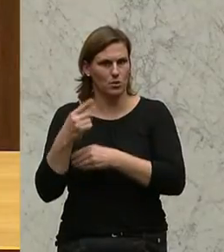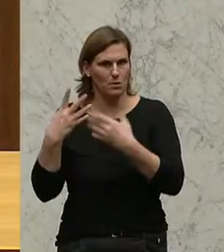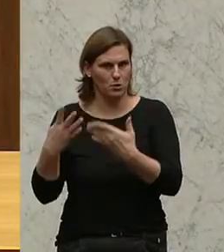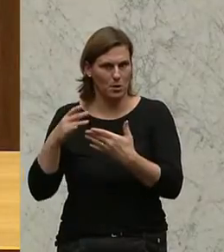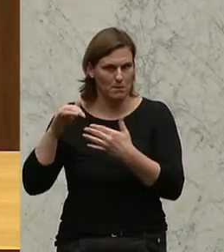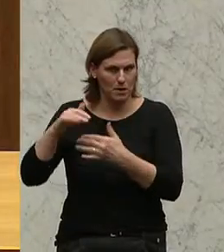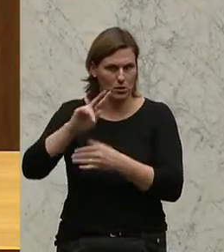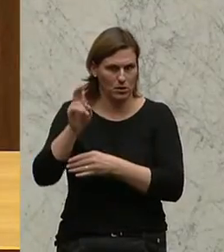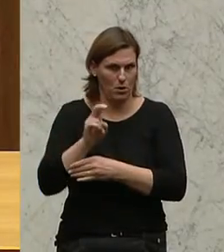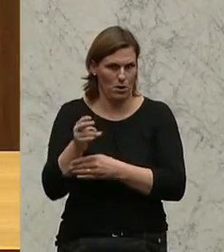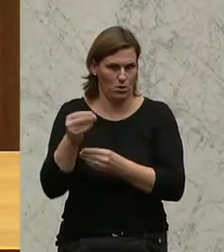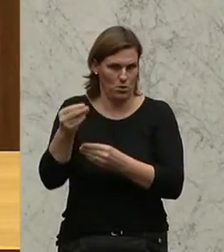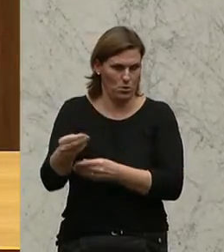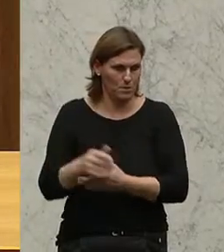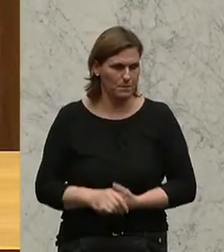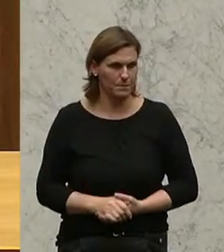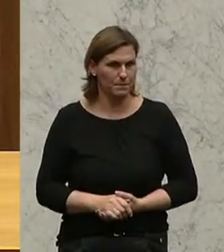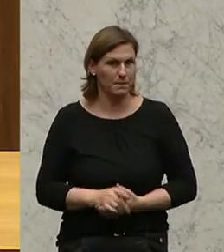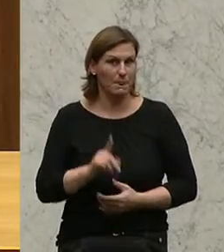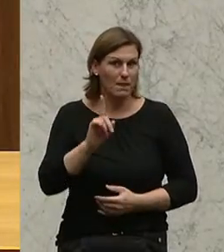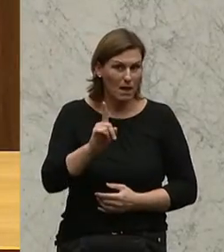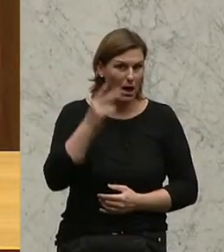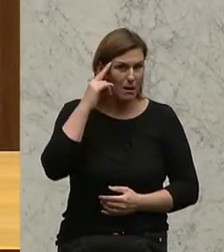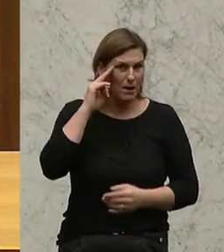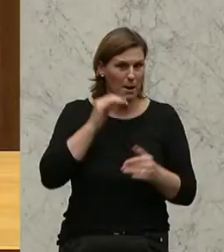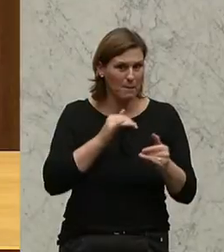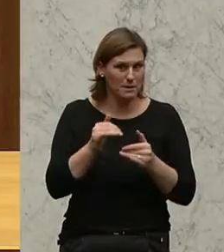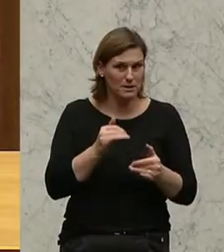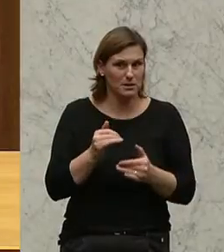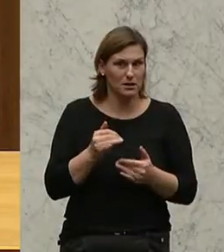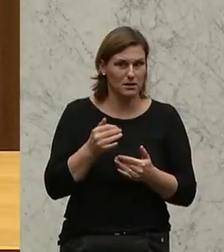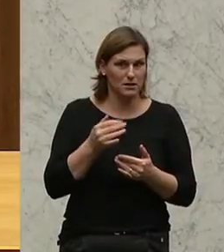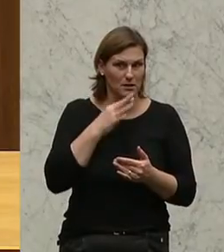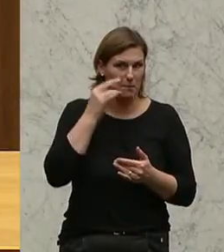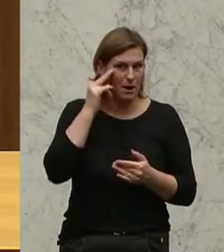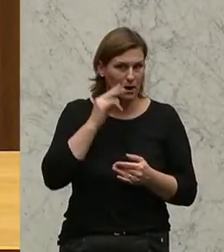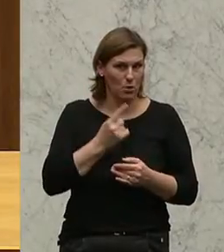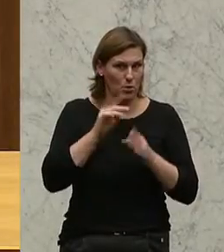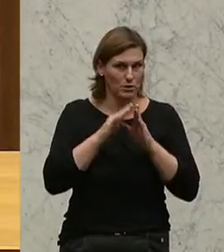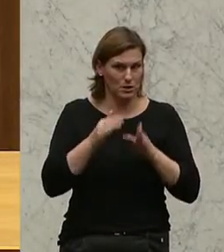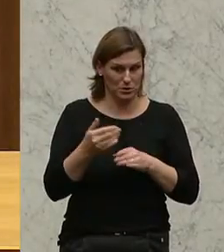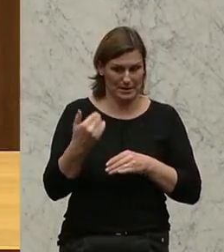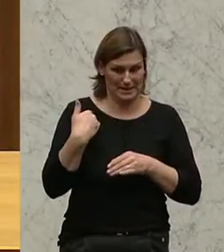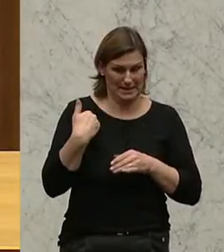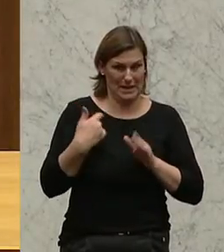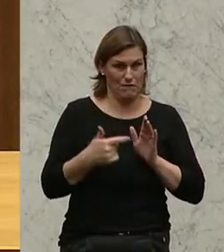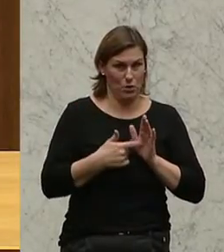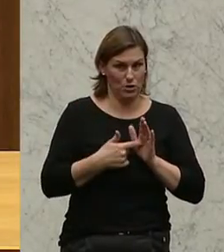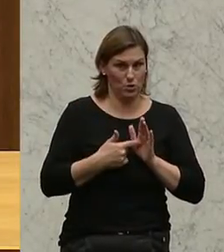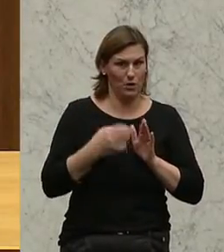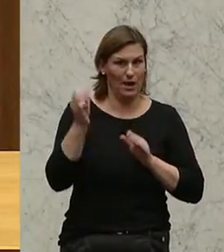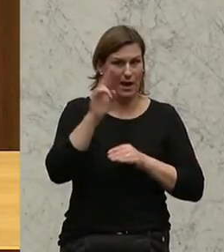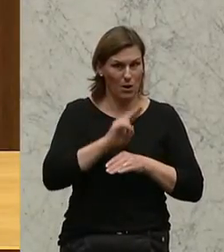zur Verfügung. Aber Herr Minister, meine sehr geehrten Damen und Herren, hohes Haus, den jüngsten Forderungen von der EU,